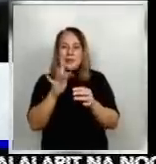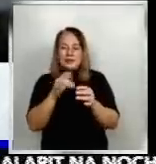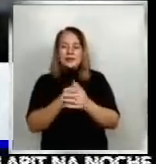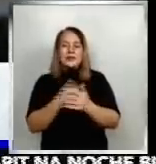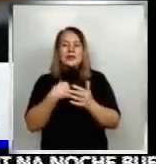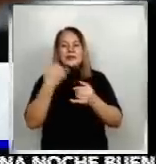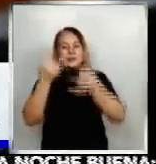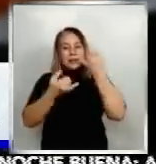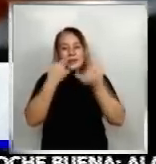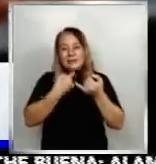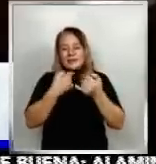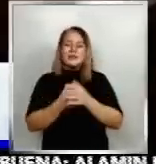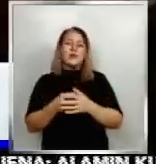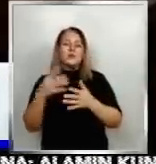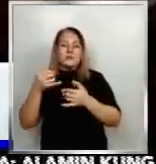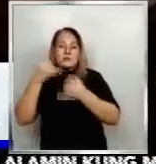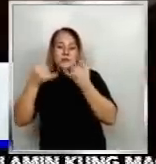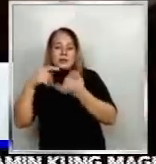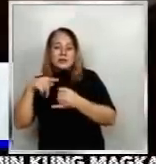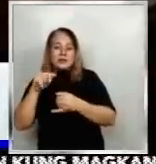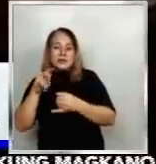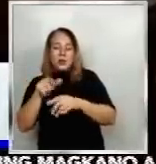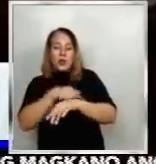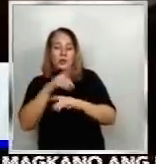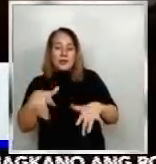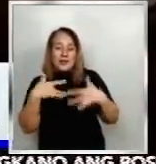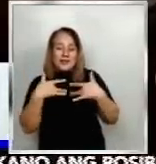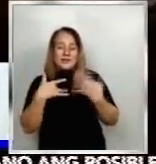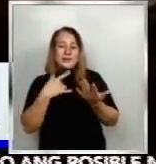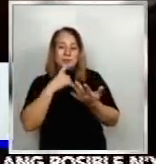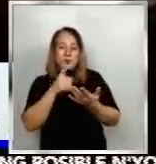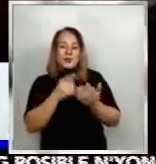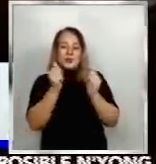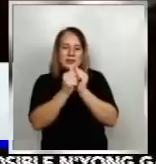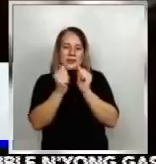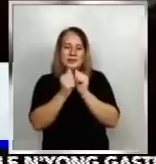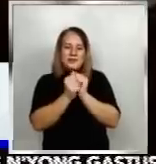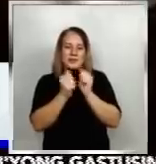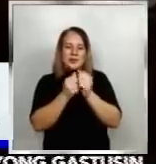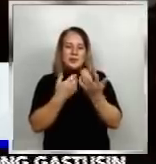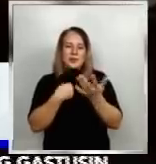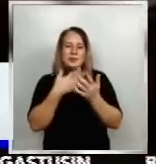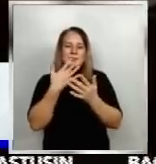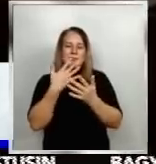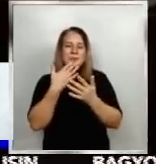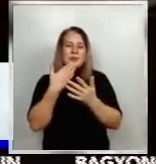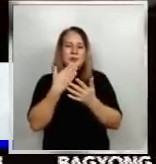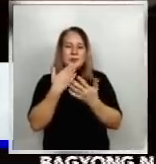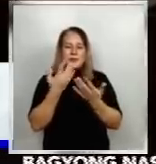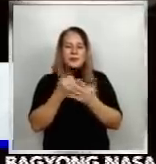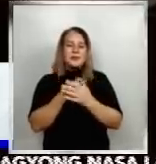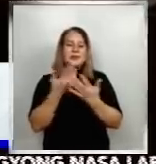pancet, lock life. Yun yung talagang sama-sama natin, yung sobrang tamis syempre. Di nawawala sa atin